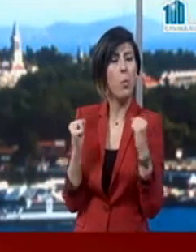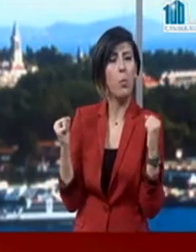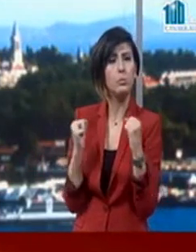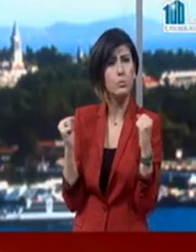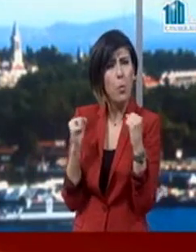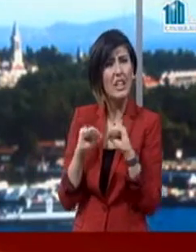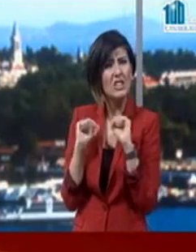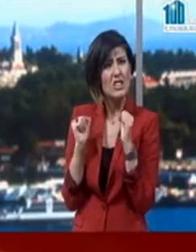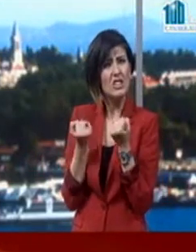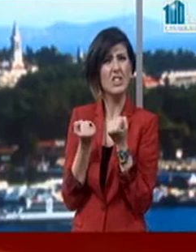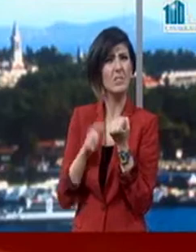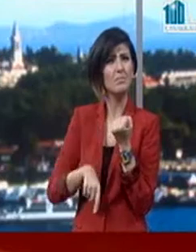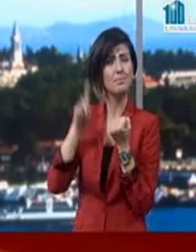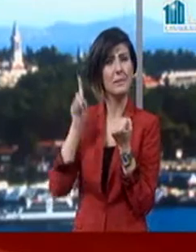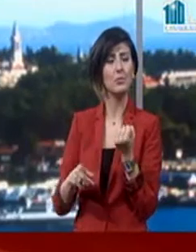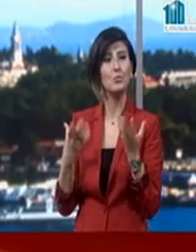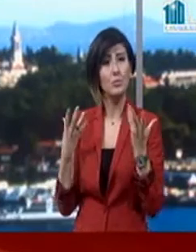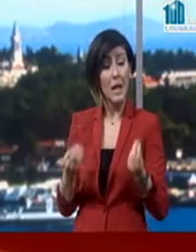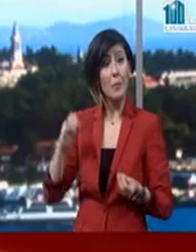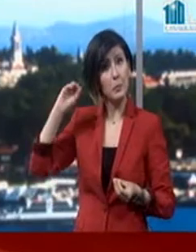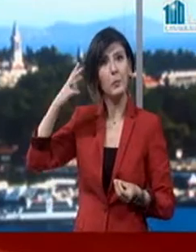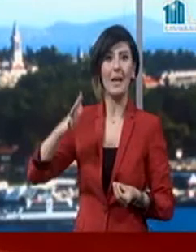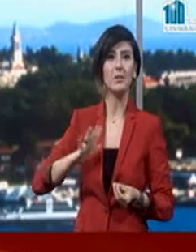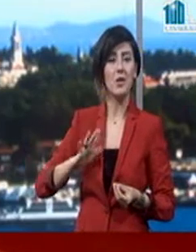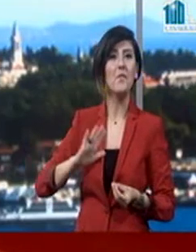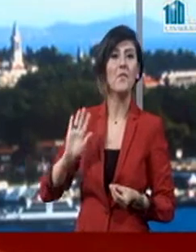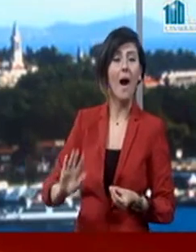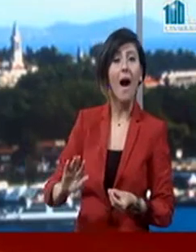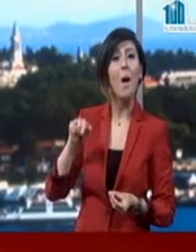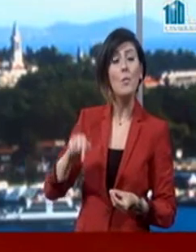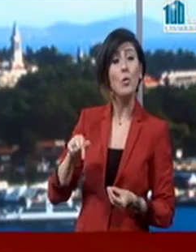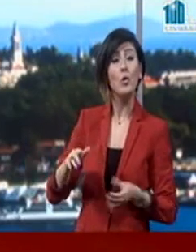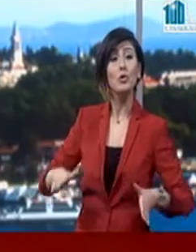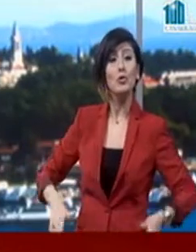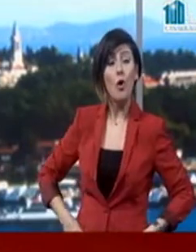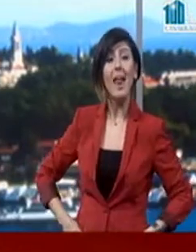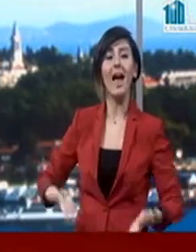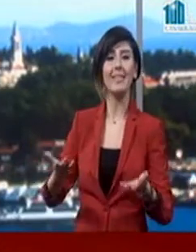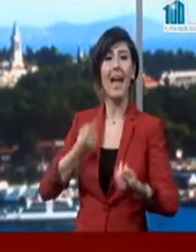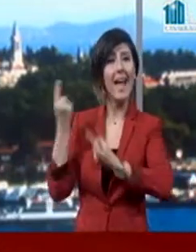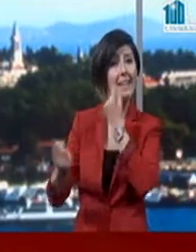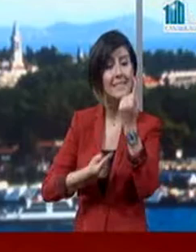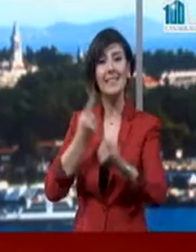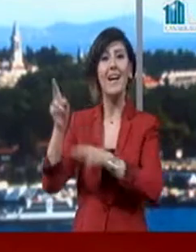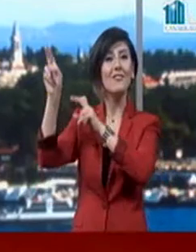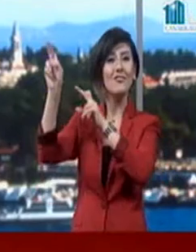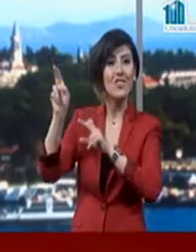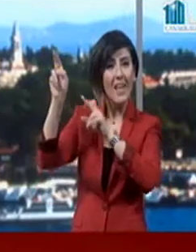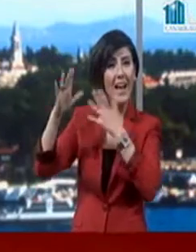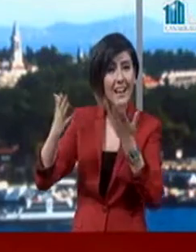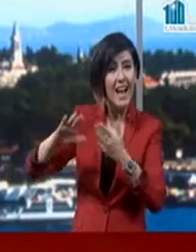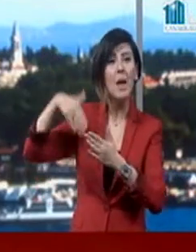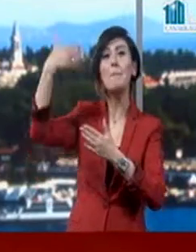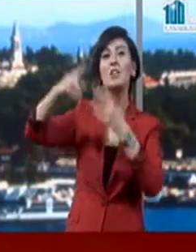soğuk bir kış günü yaşıyoruz biz burada Çanakkale'de. Ama tüm bunlar buradaki törenlere, eskinliklere, Çanakkale'lerin ya da